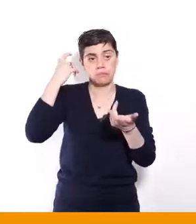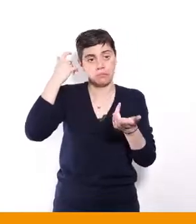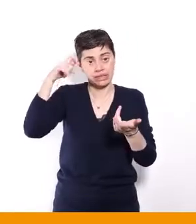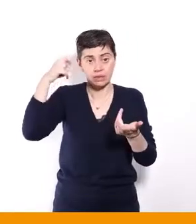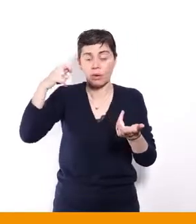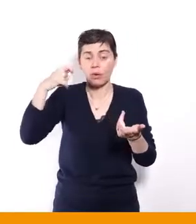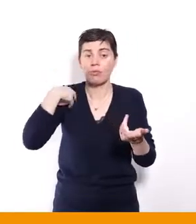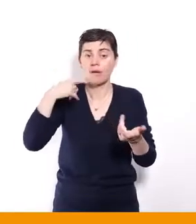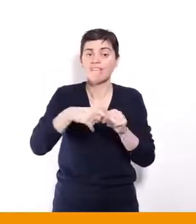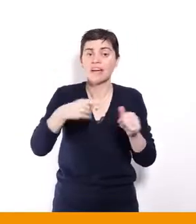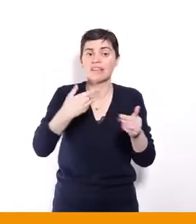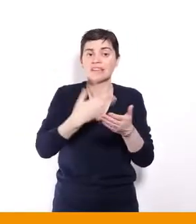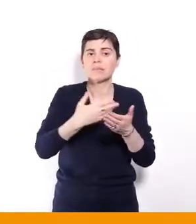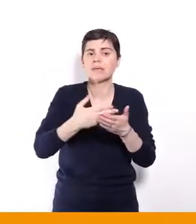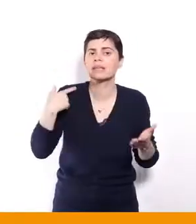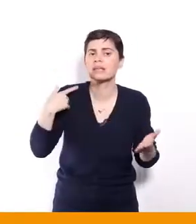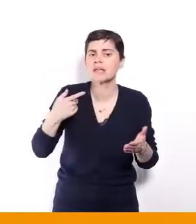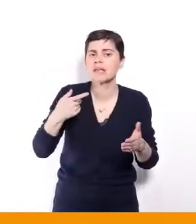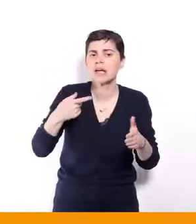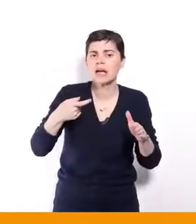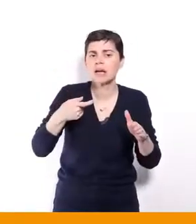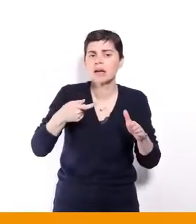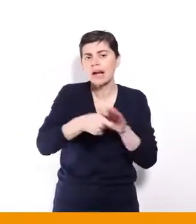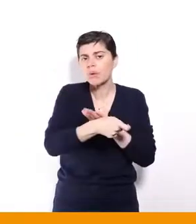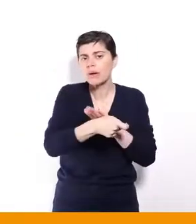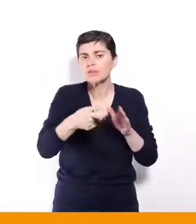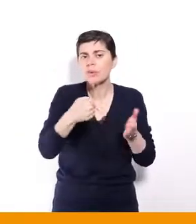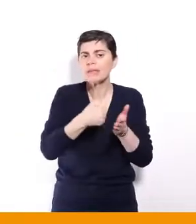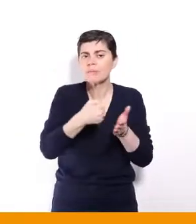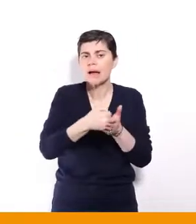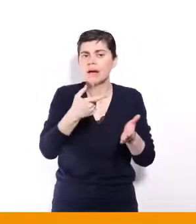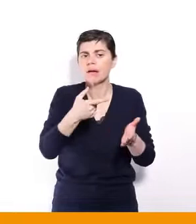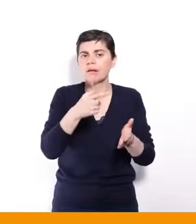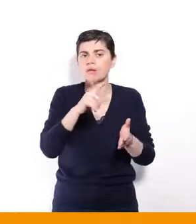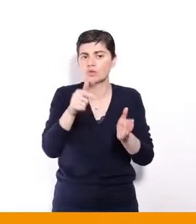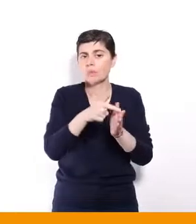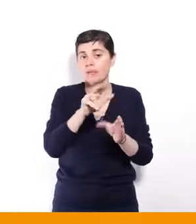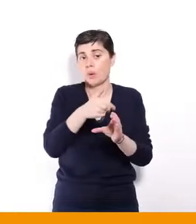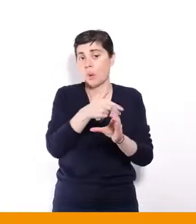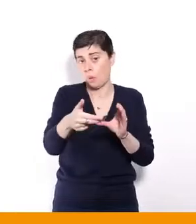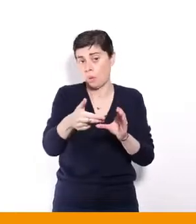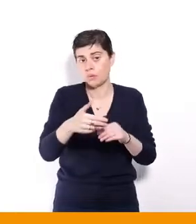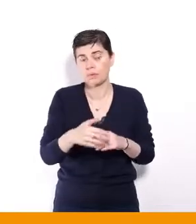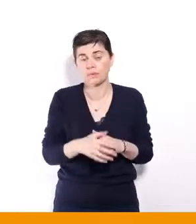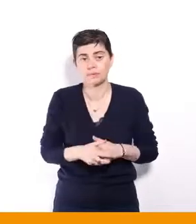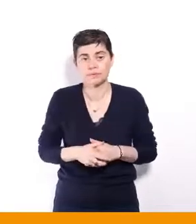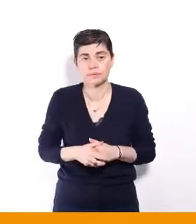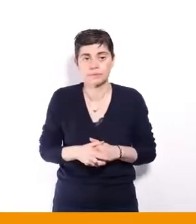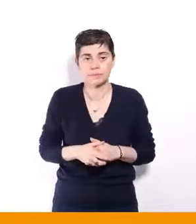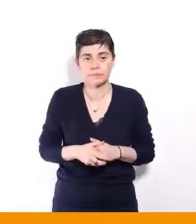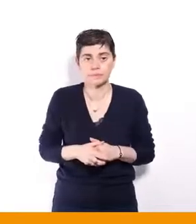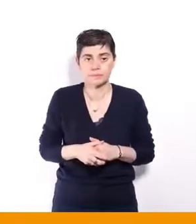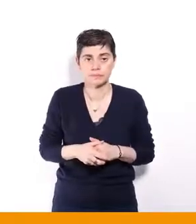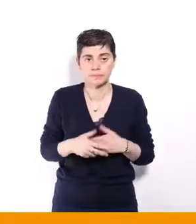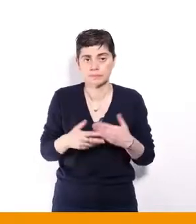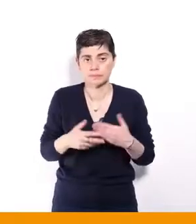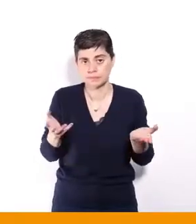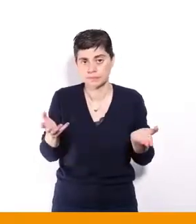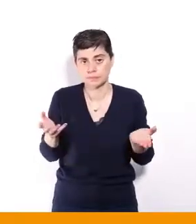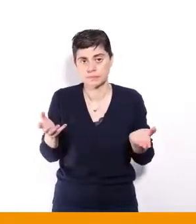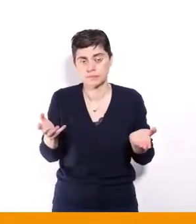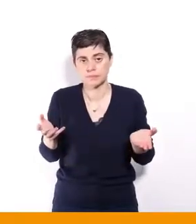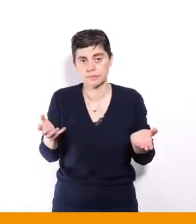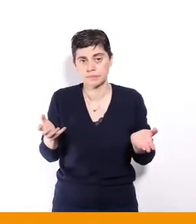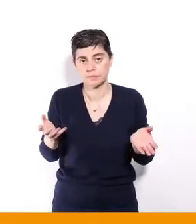de 2 000 euros, enfin, en tout cas, un montant minimal pour l'allocation. Alors, ça concerne aussi, ça concernerait